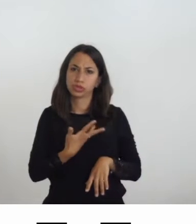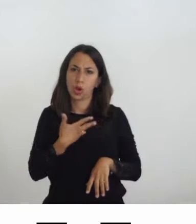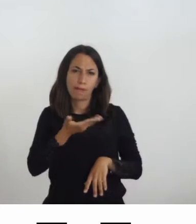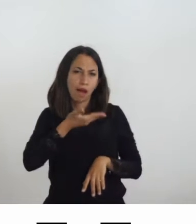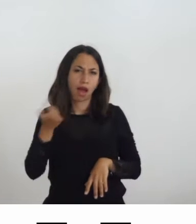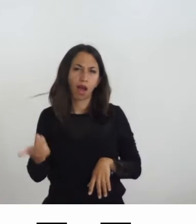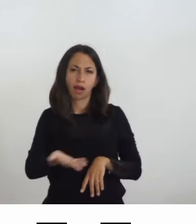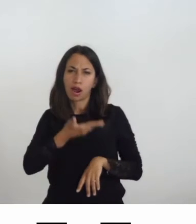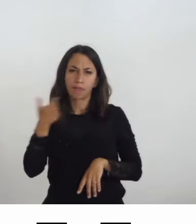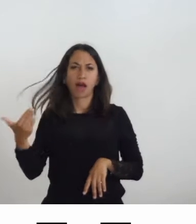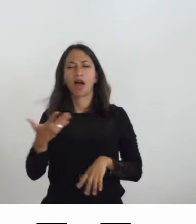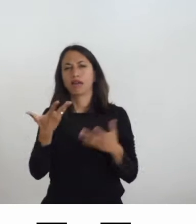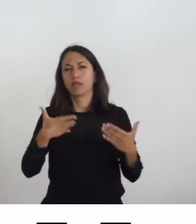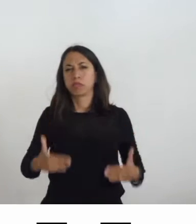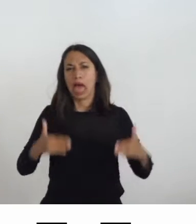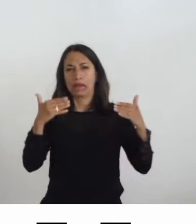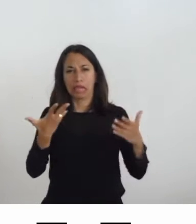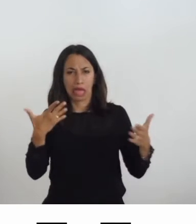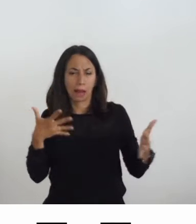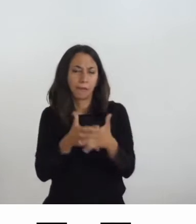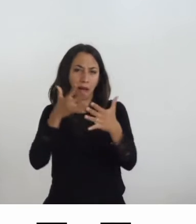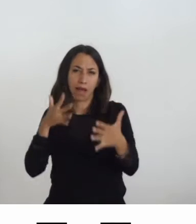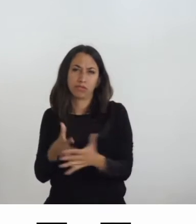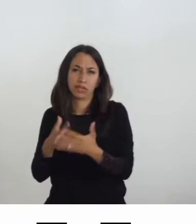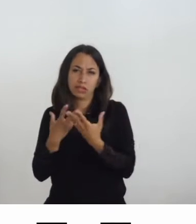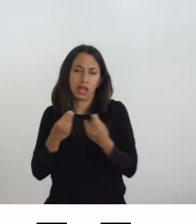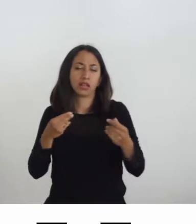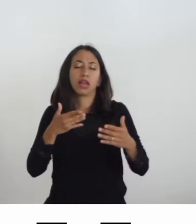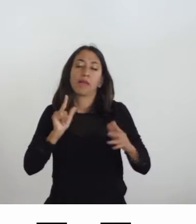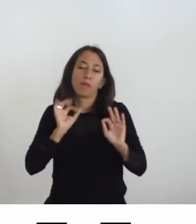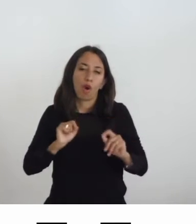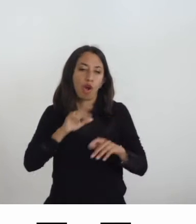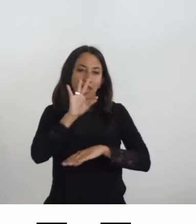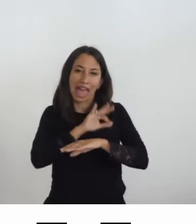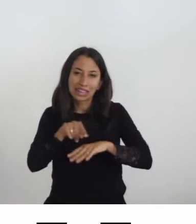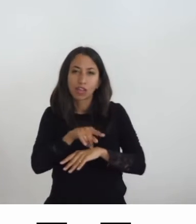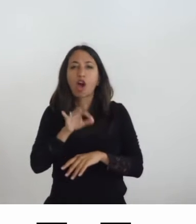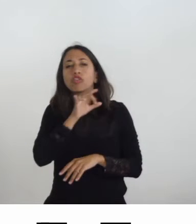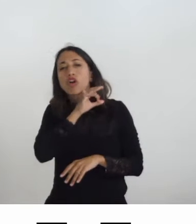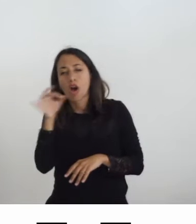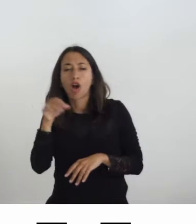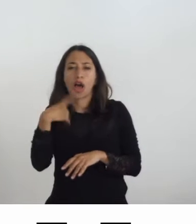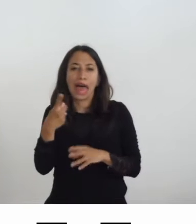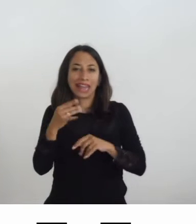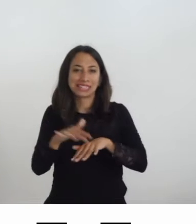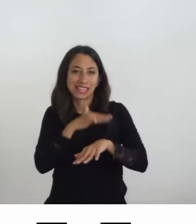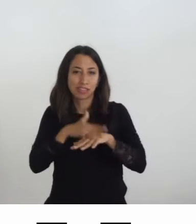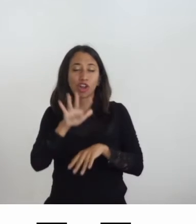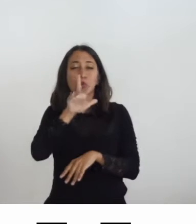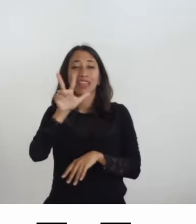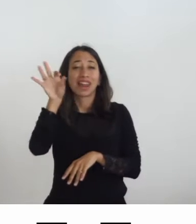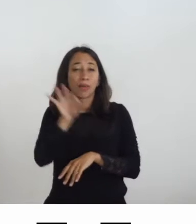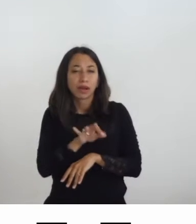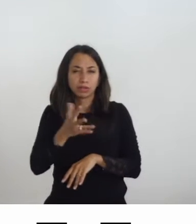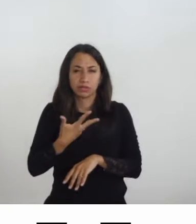fisiche e sensoriali, tanto che solo la metà, circa il 53%, è attrezzata con rampe,